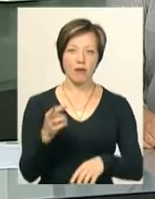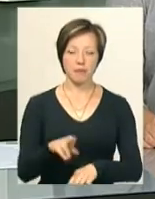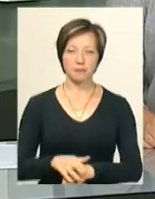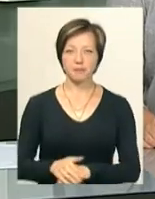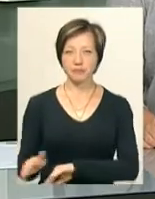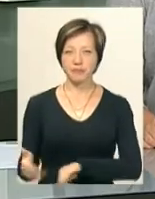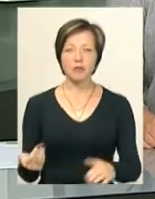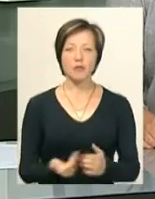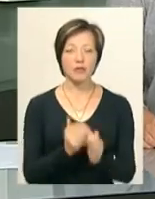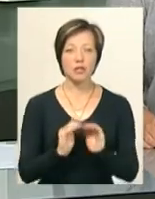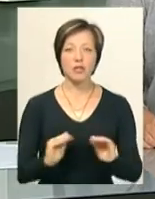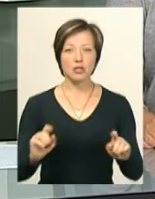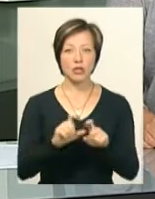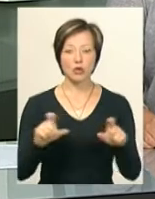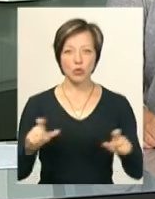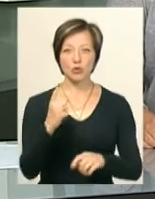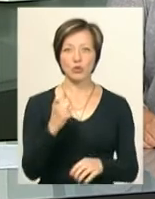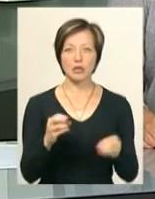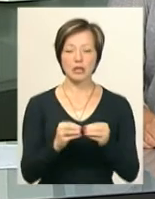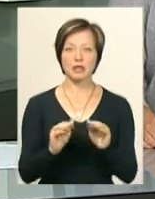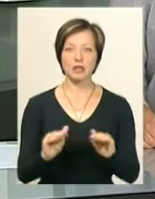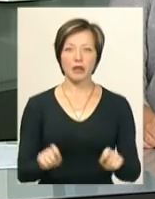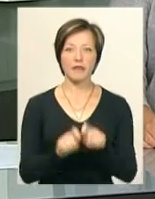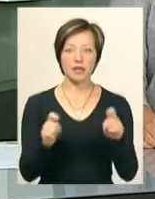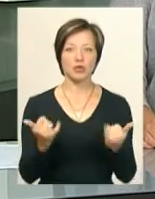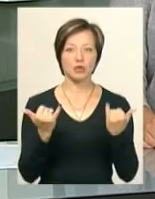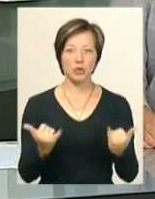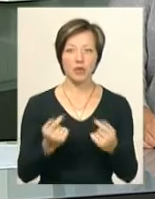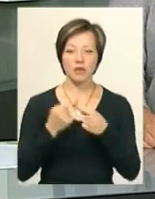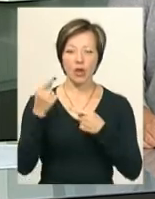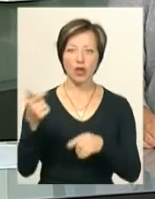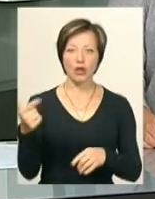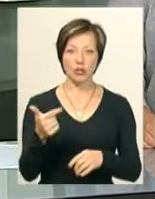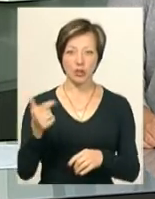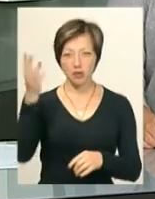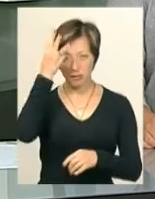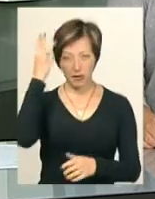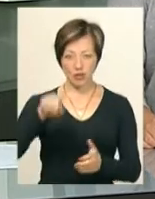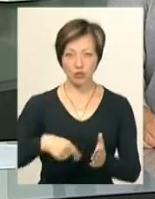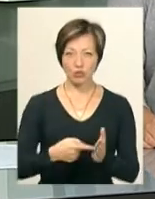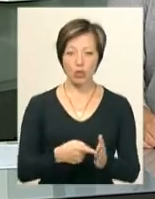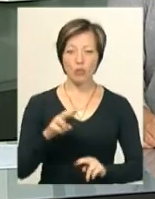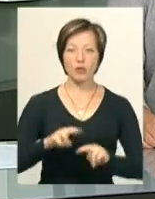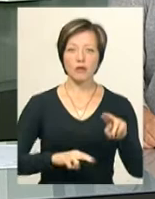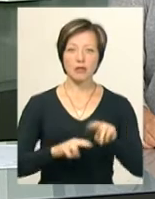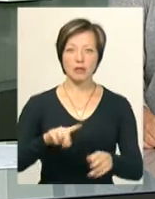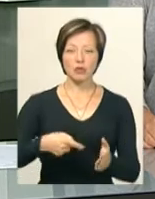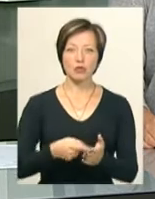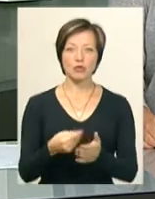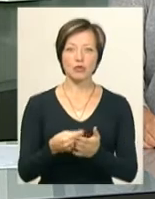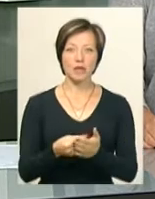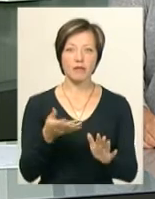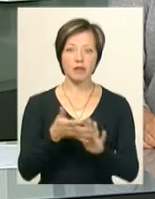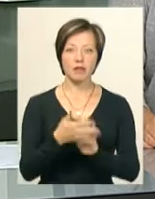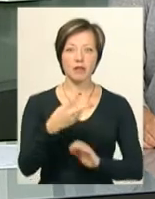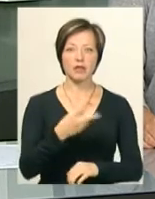Новий дошкільний навчальний заклад на 110 дітей відкрили сьогодні у Дальних Гречанах, що у Хмельницькому. На його будівництво з міського бюджету